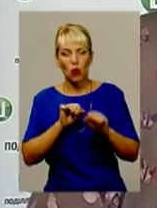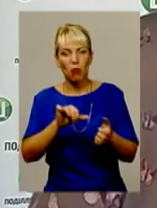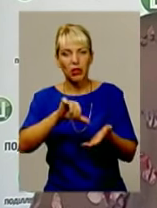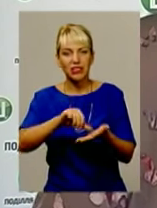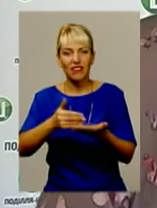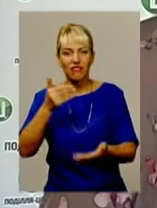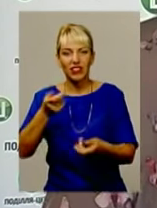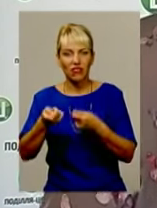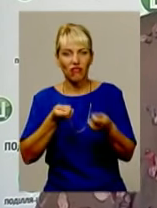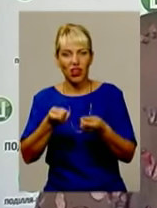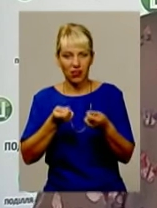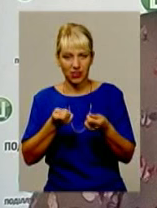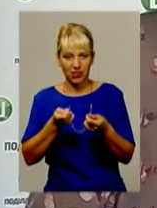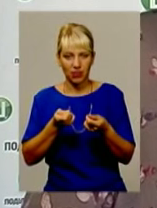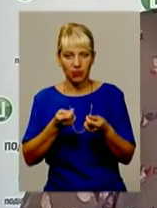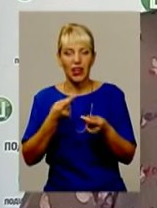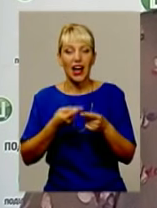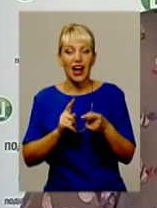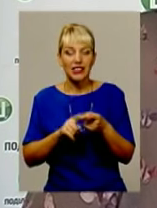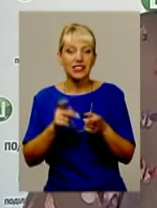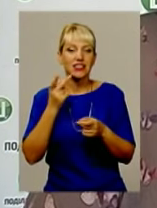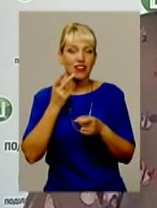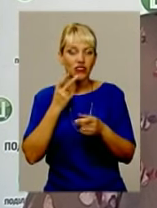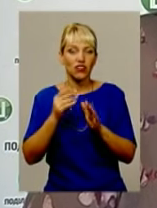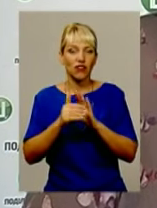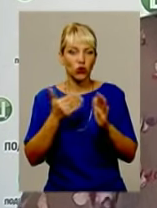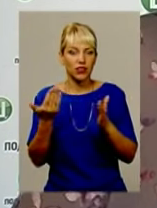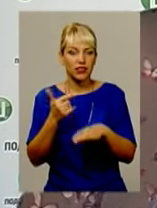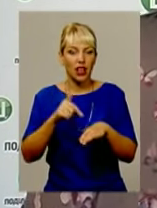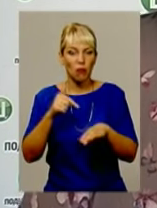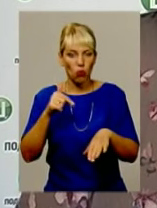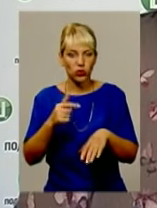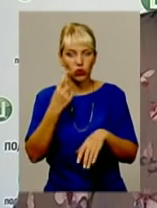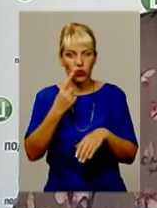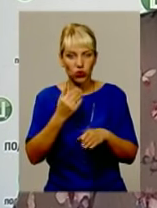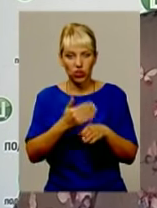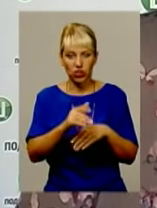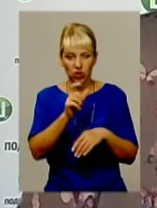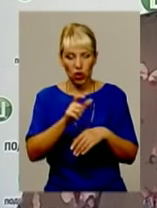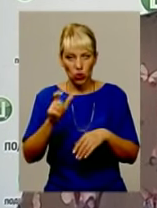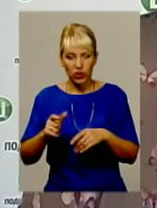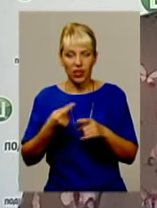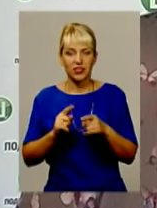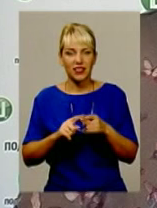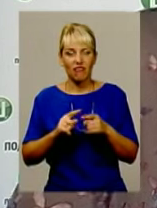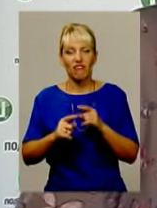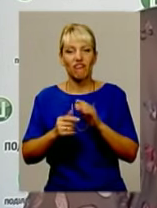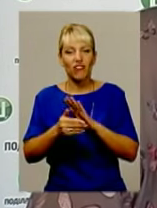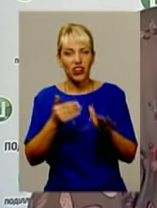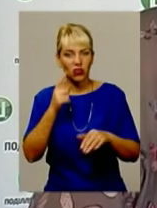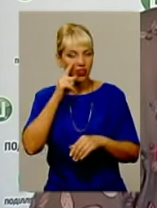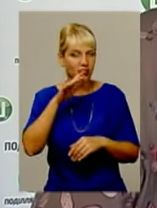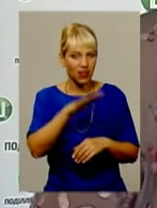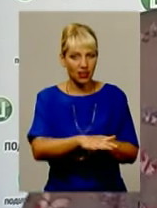від влади, охоронця від влади. А звичайно, це завжди викликає певні емоції. У однієї частини людей це викликало ненависть, у